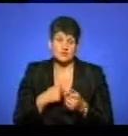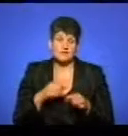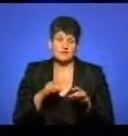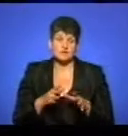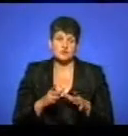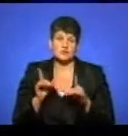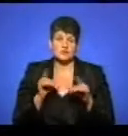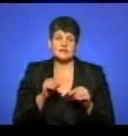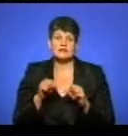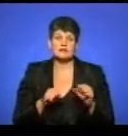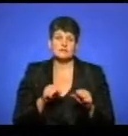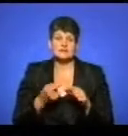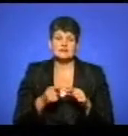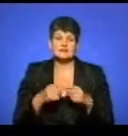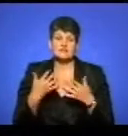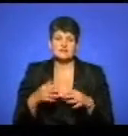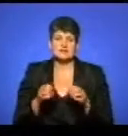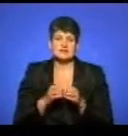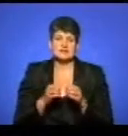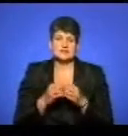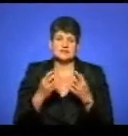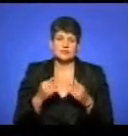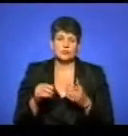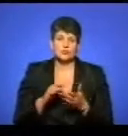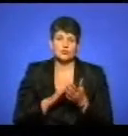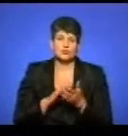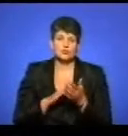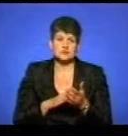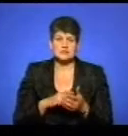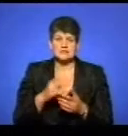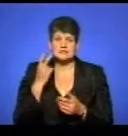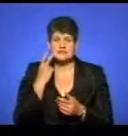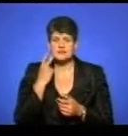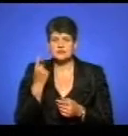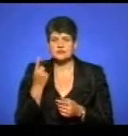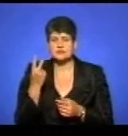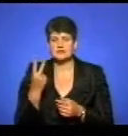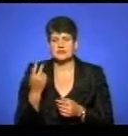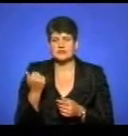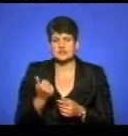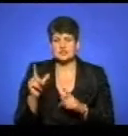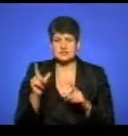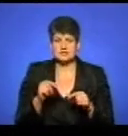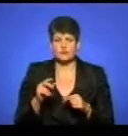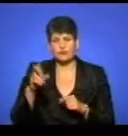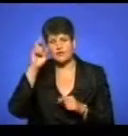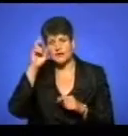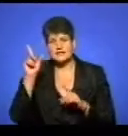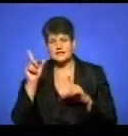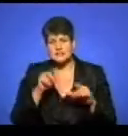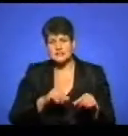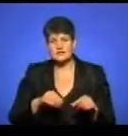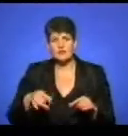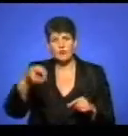їхати на велосипеді. Це вже десяте літо, я так подорожую. Завжди один або два тижні я їду. Їздив по Фінляндії, деякими